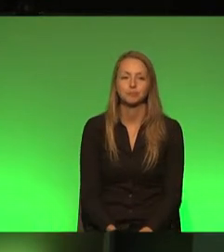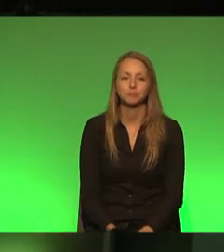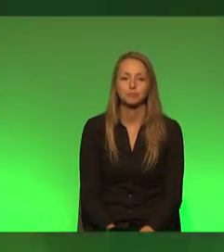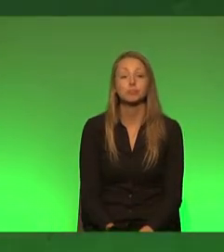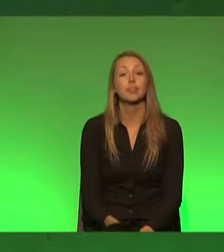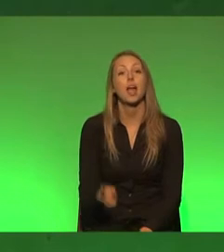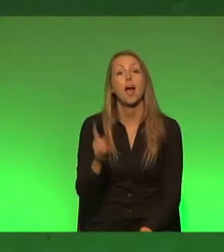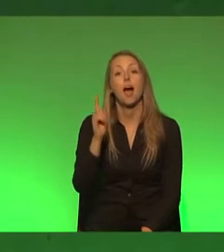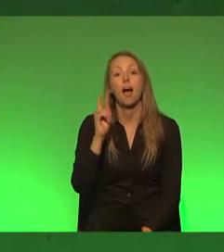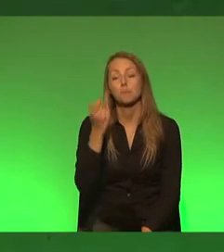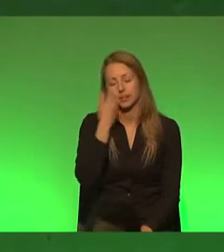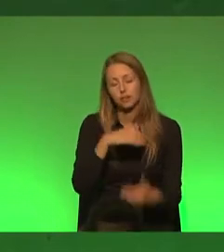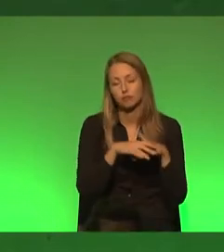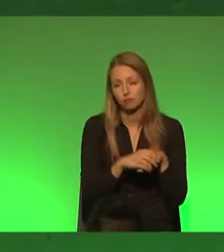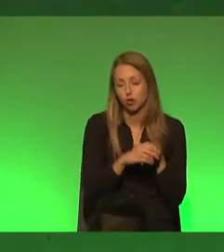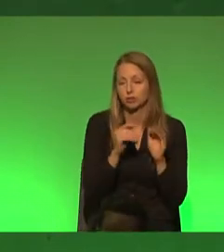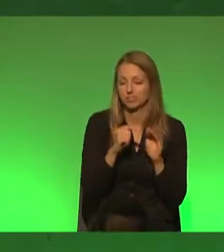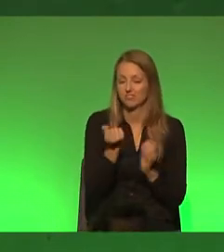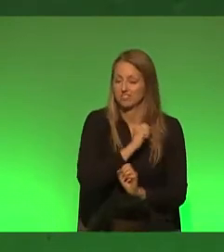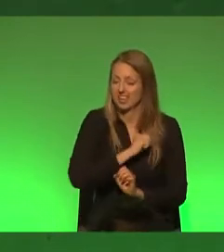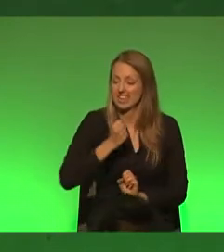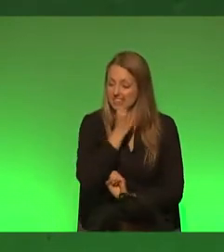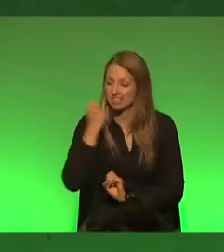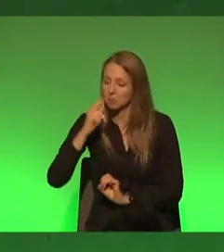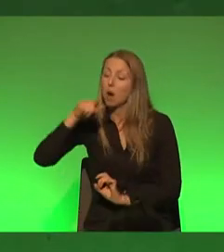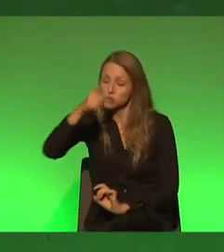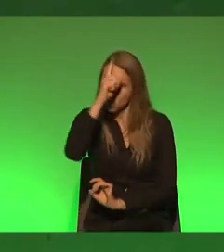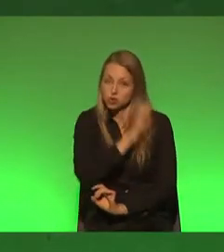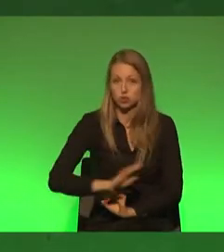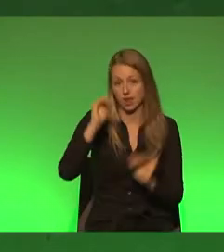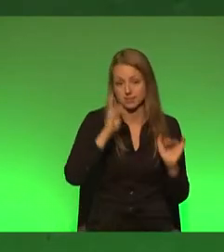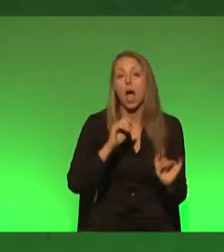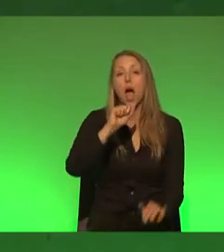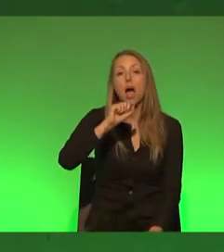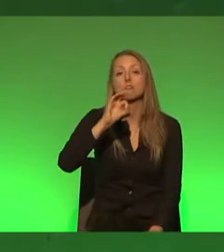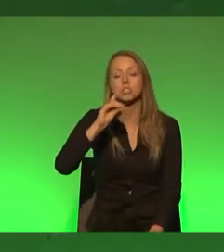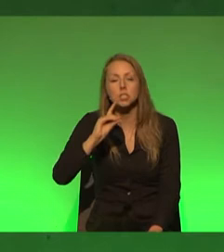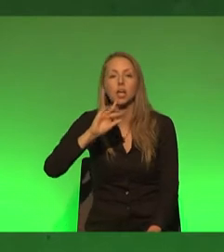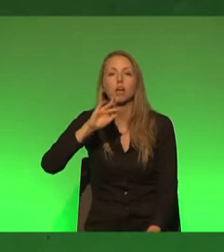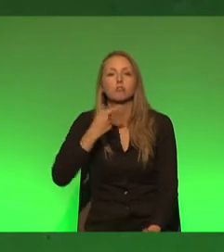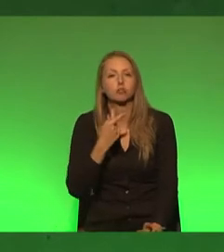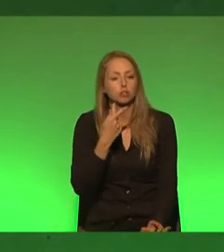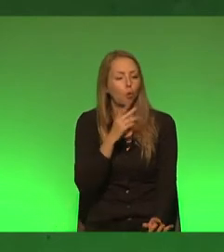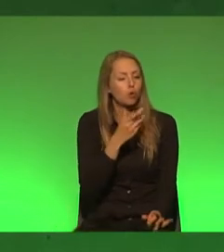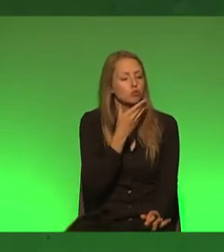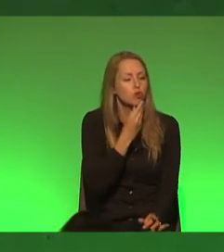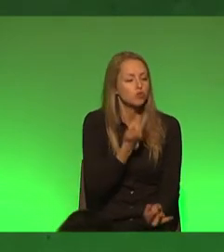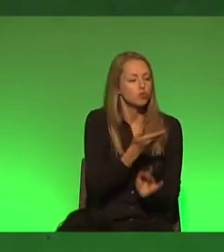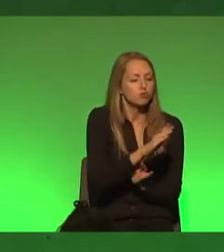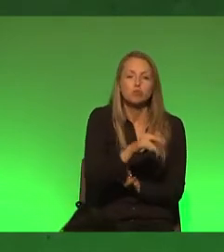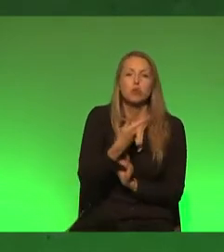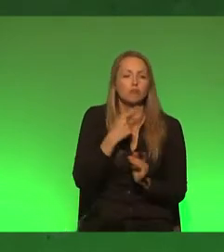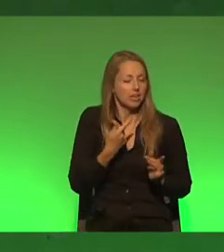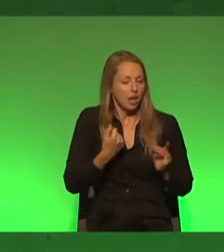Aber, liebe Freundinnen und Freunde, wir erleben diesen Rechtsruck ja auch in Deutschland. Mit der AfD sind wieder Holocaustleugner und Menschenhasser in den Bundestag